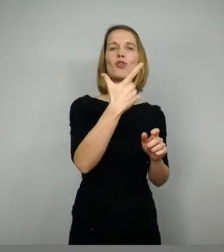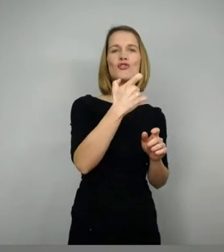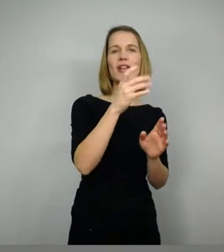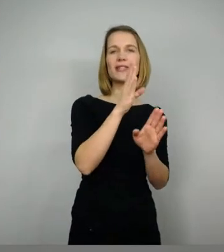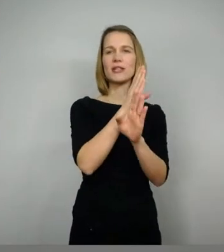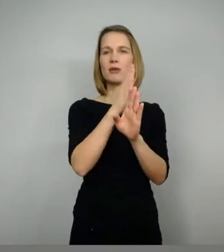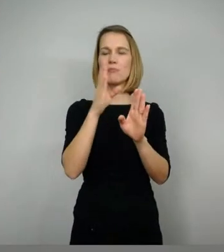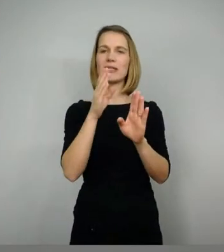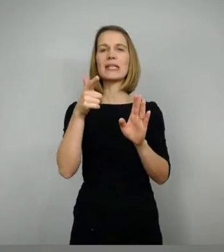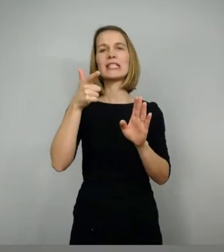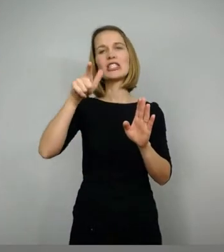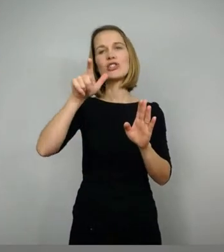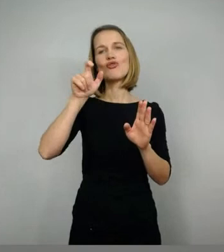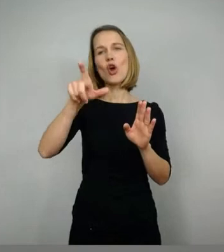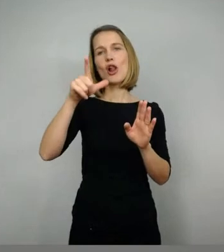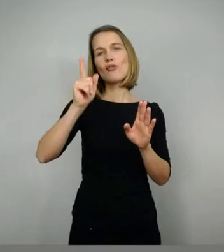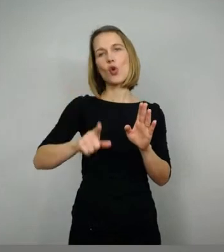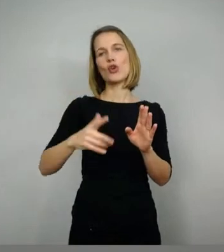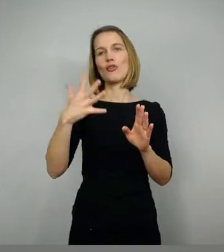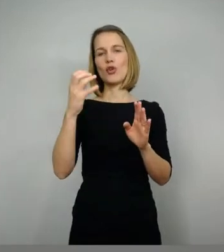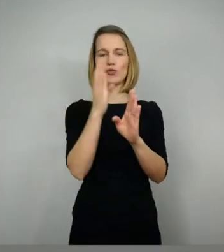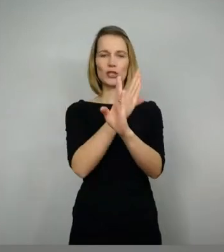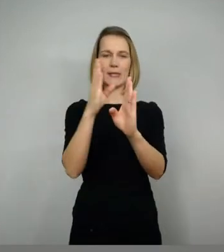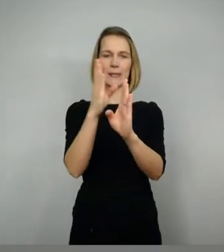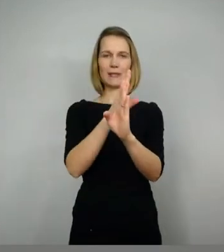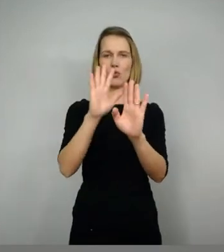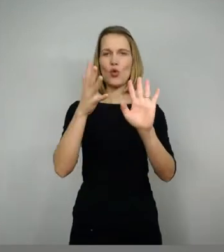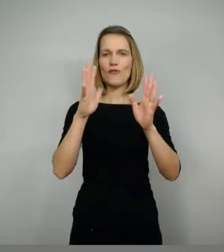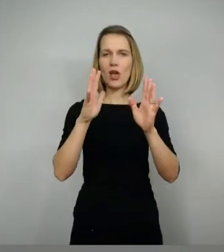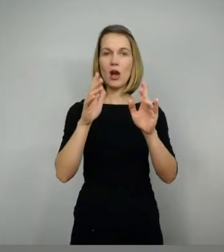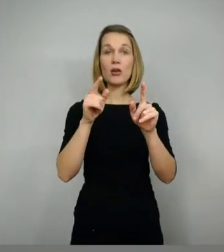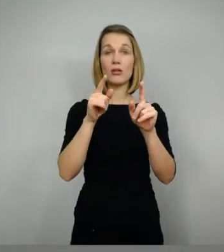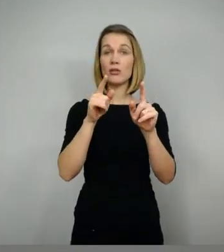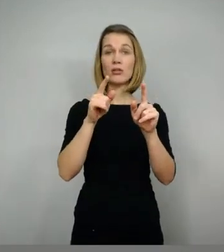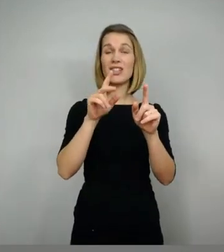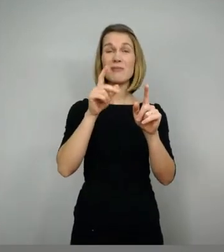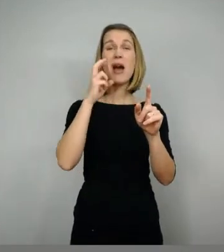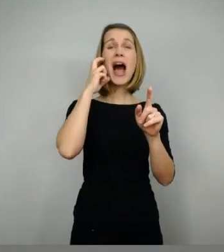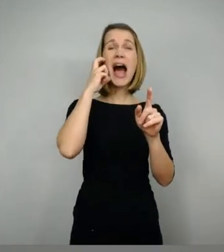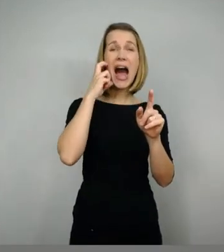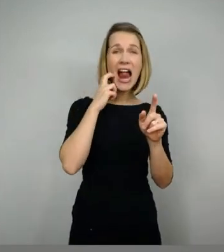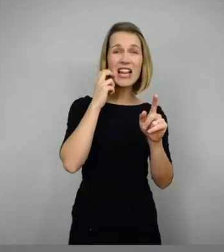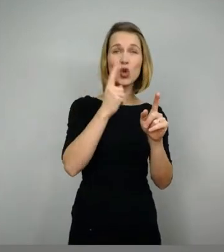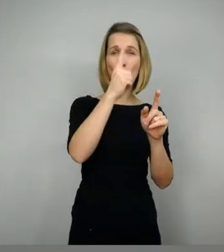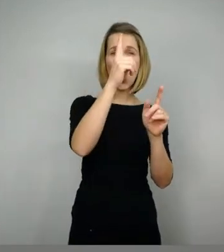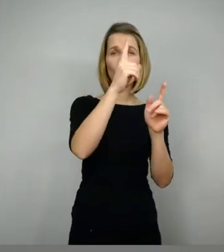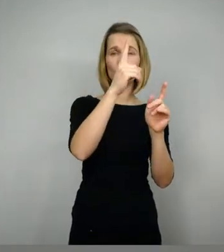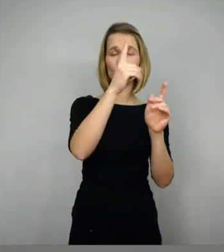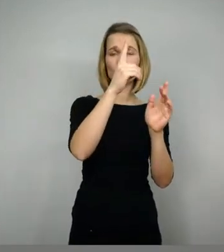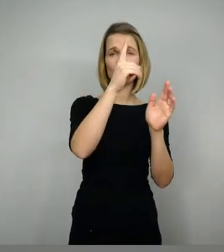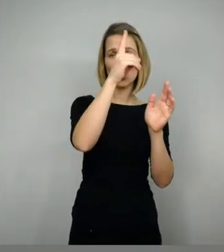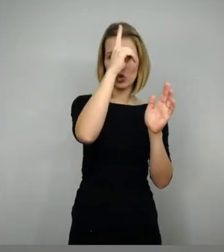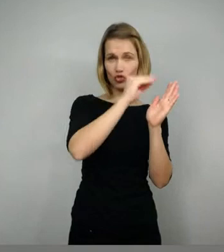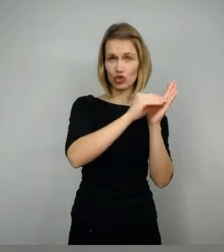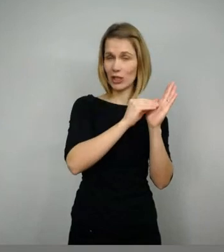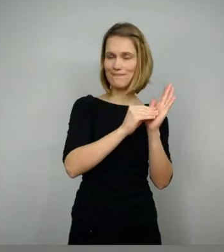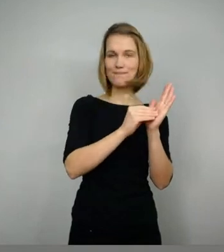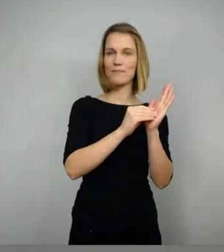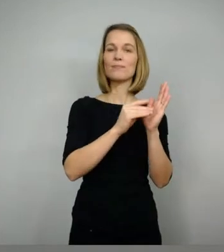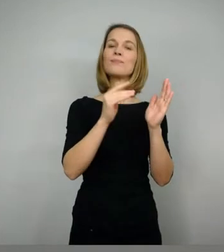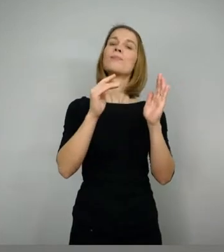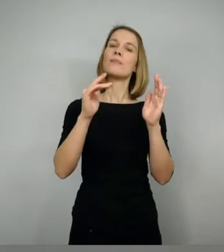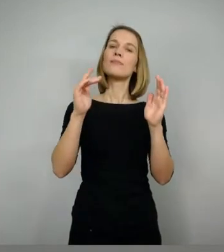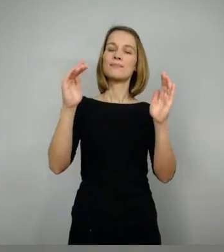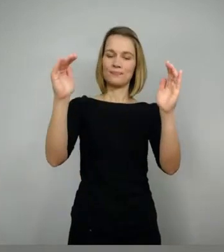ungefähr. Und es ist jetzt eben schon nicht mehr auf Althochdeutsch, sondern auf Mittelhochdeutsch verfasst. Also eine Sprachstufe näher an